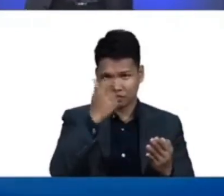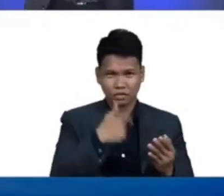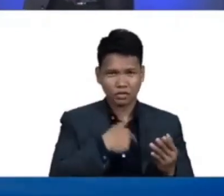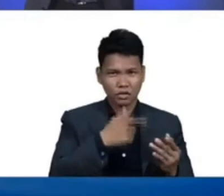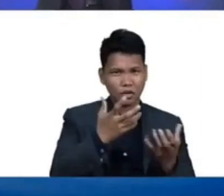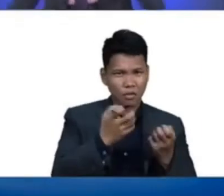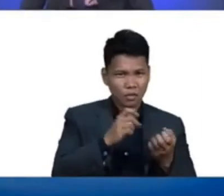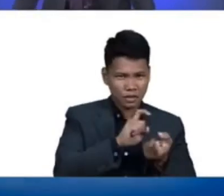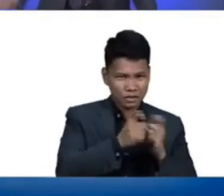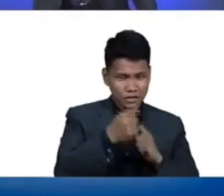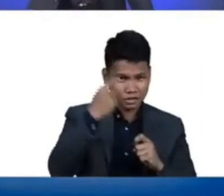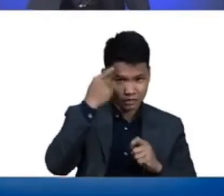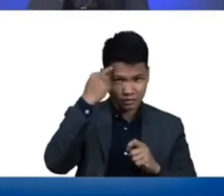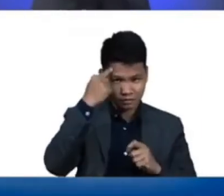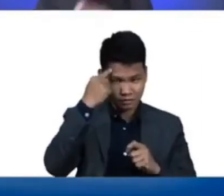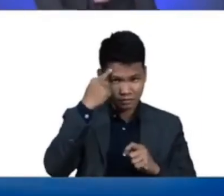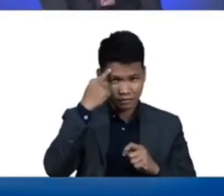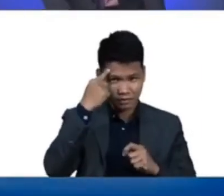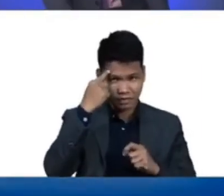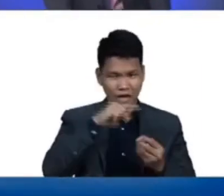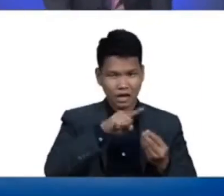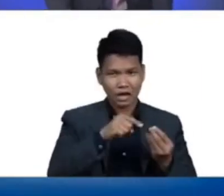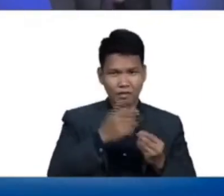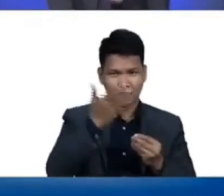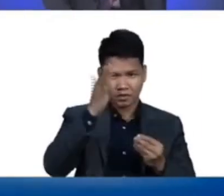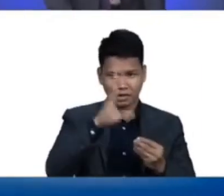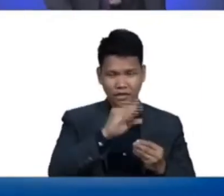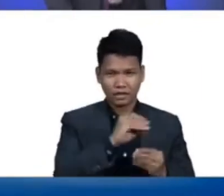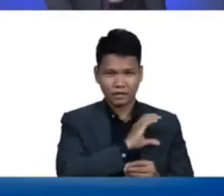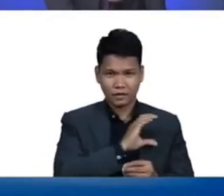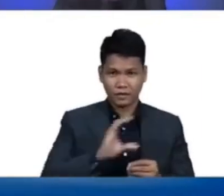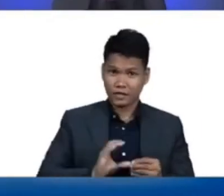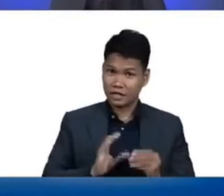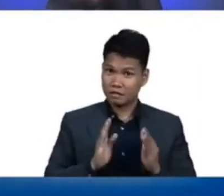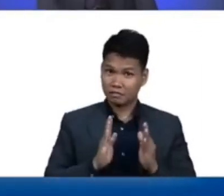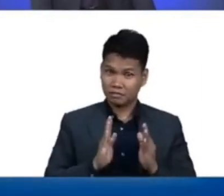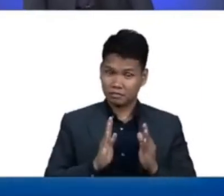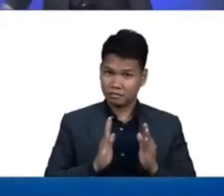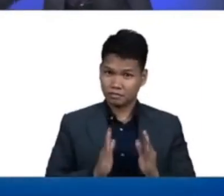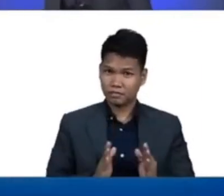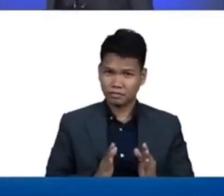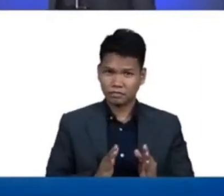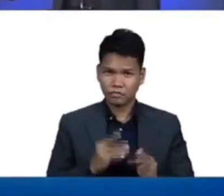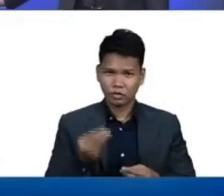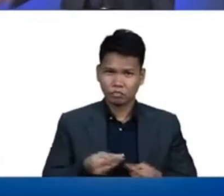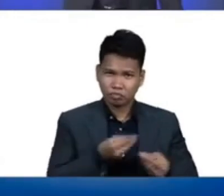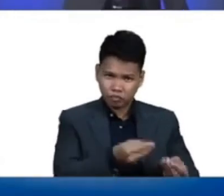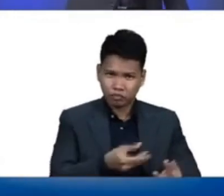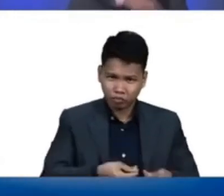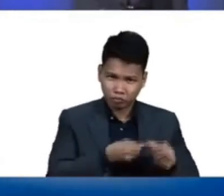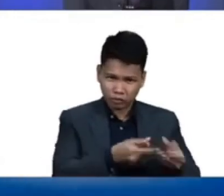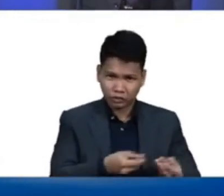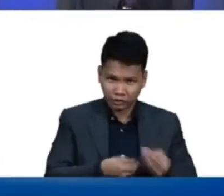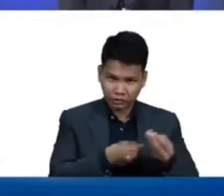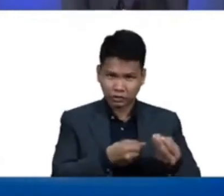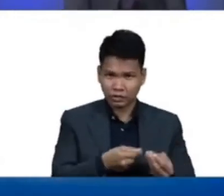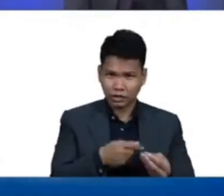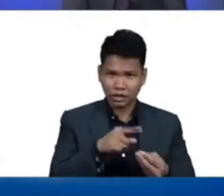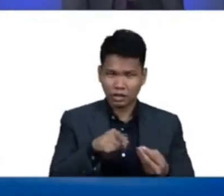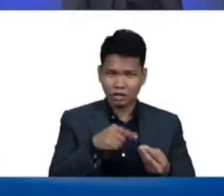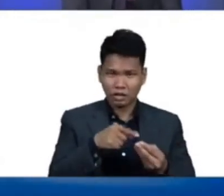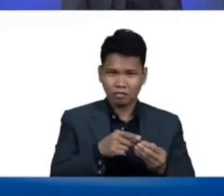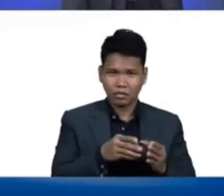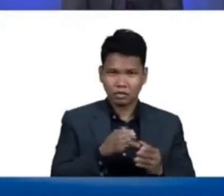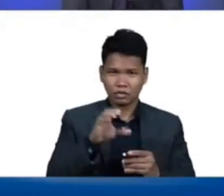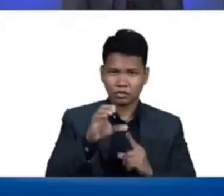to remove from his mind about God and Christianity ang ibinigay sa kanya puros mga propaganda ng communism